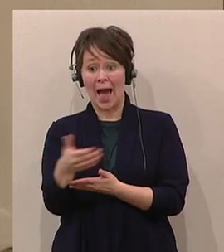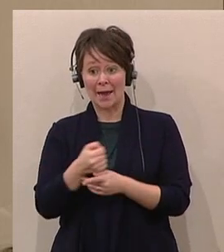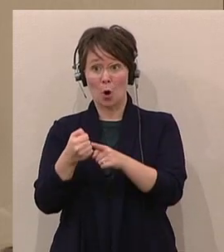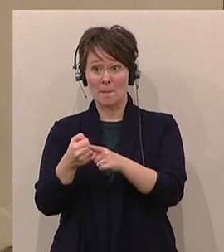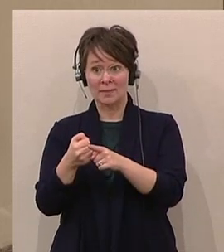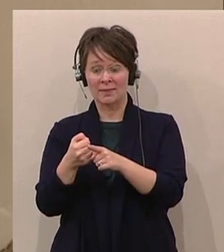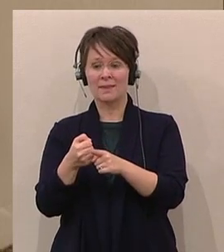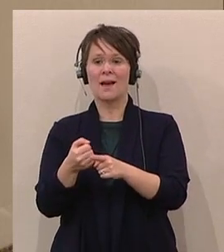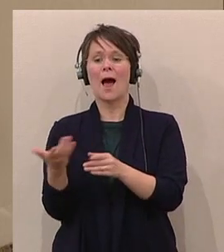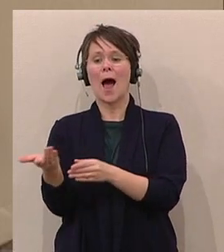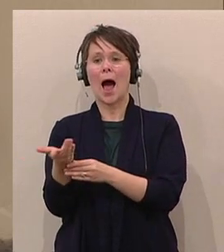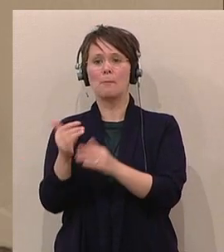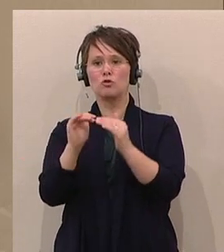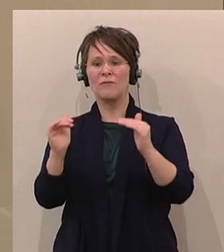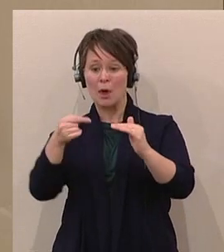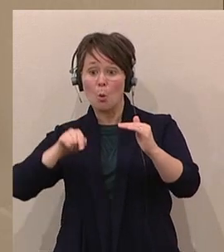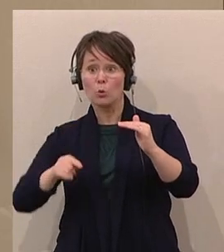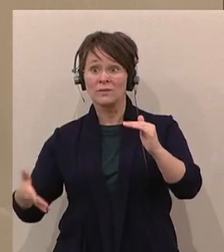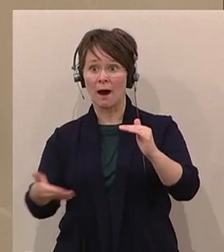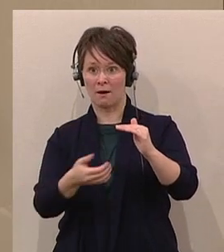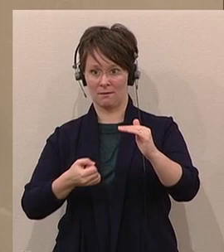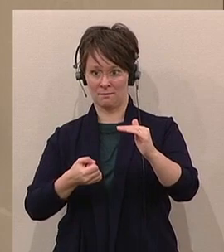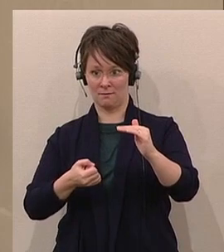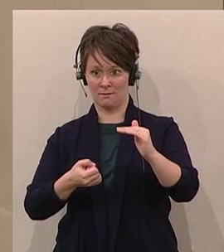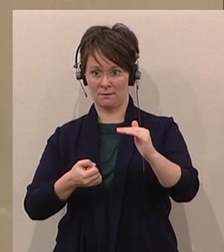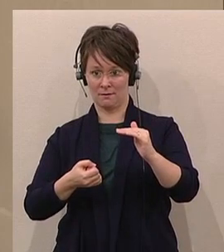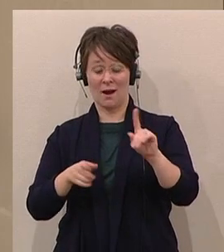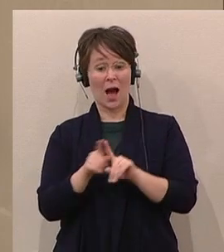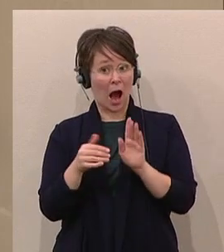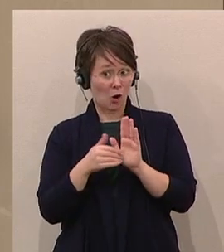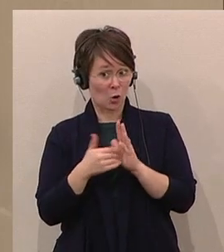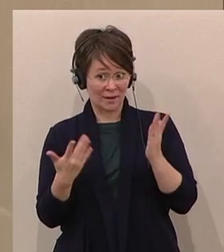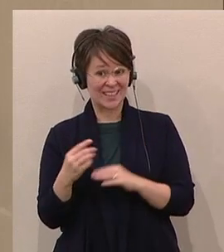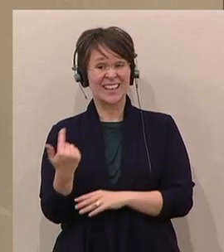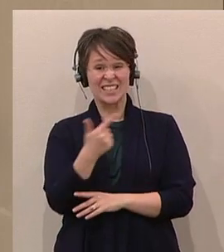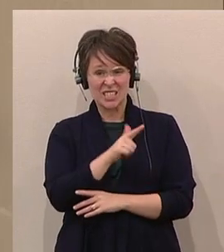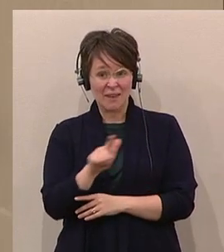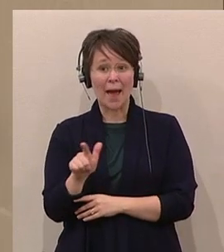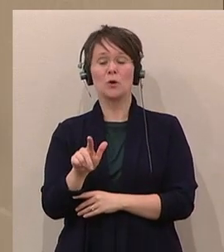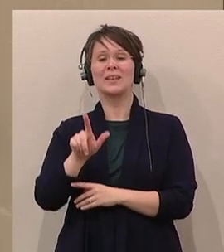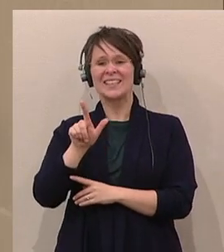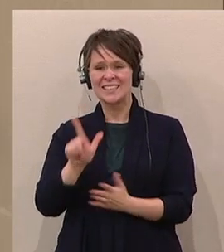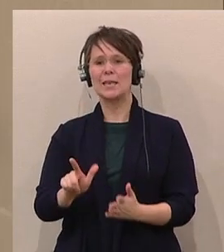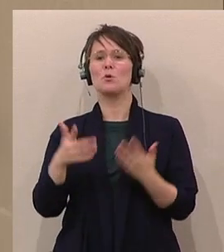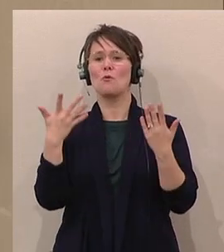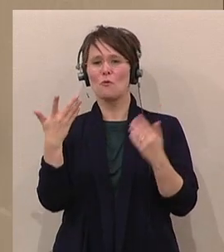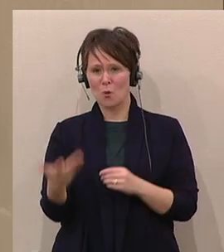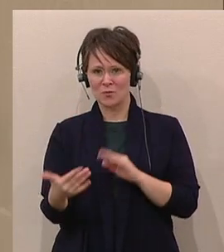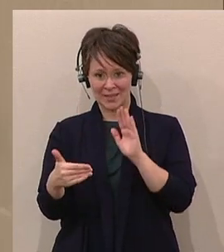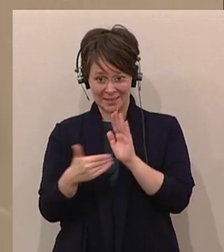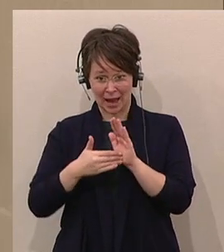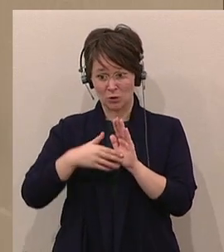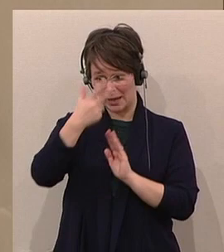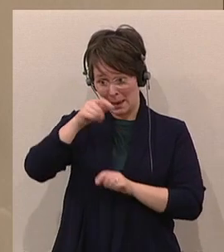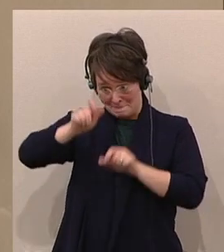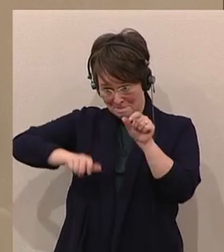Prozent der österreichischen Bevölkerung, und das sind immerhin auch noch 257.000 Menschen, haben so